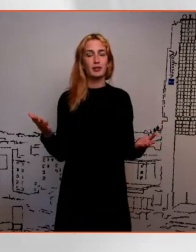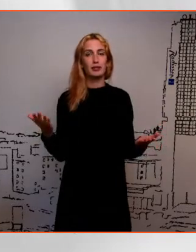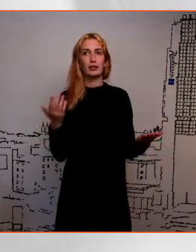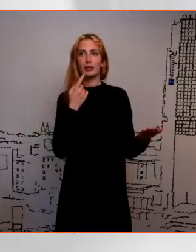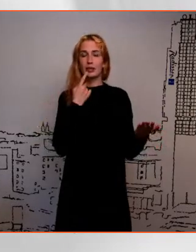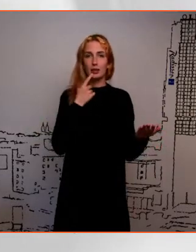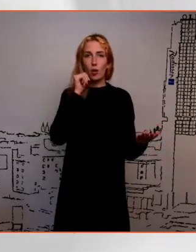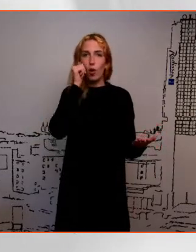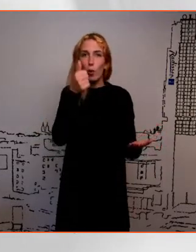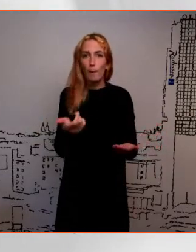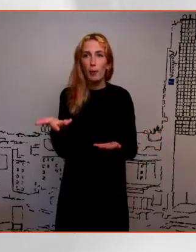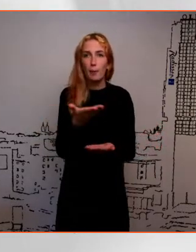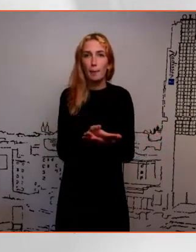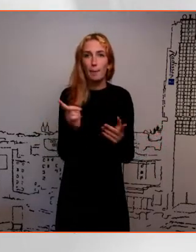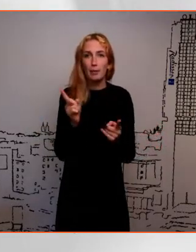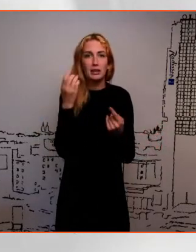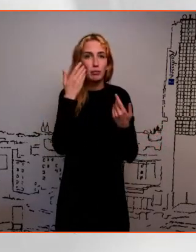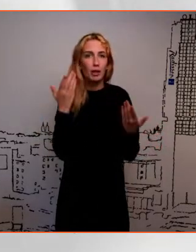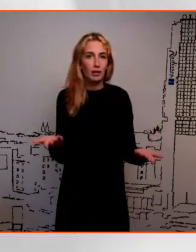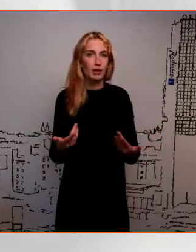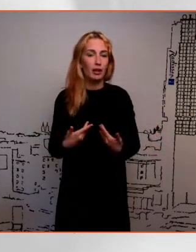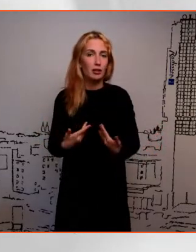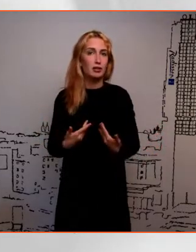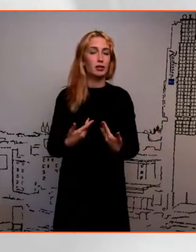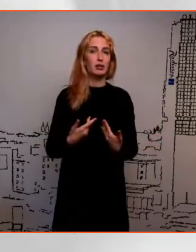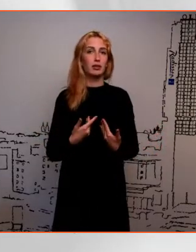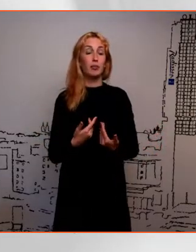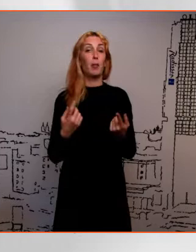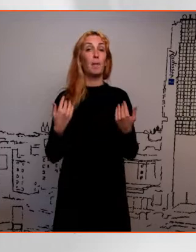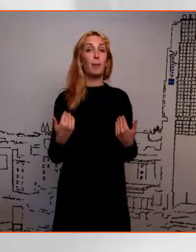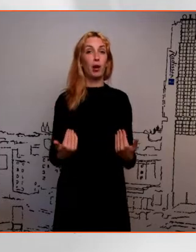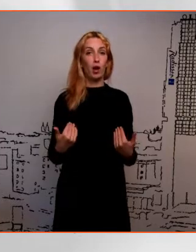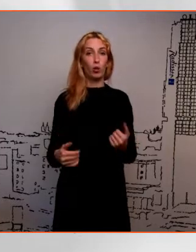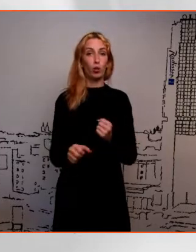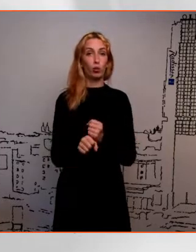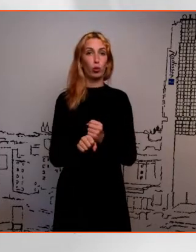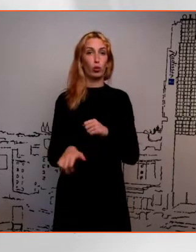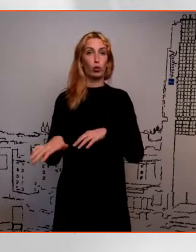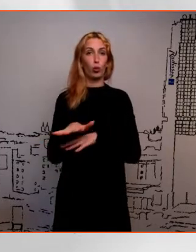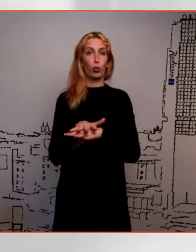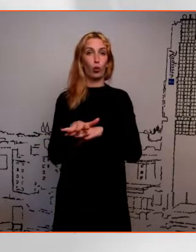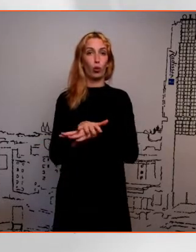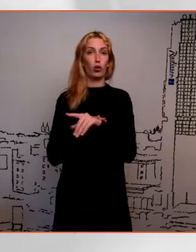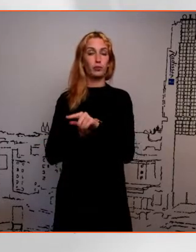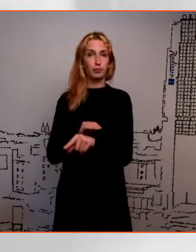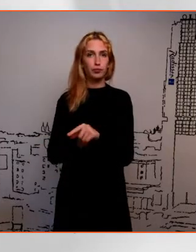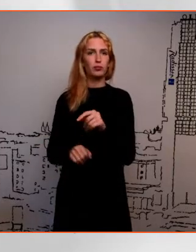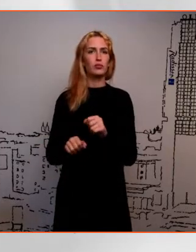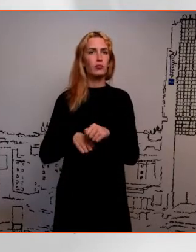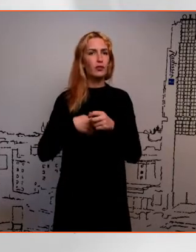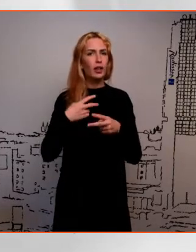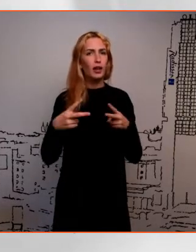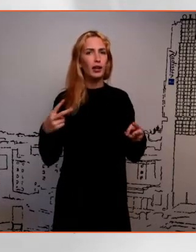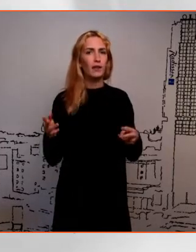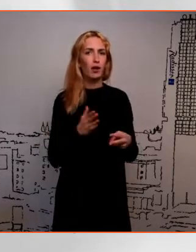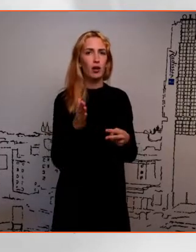tea, mis omne toob. Et tõeme praegusel tööturul erinevad korraärispetsialistid,